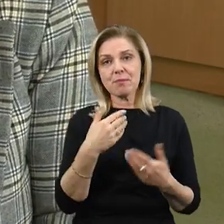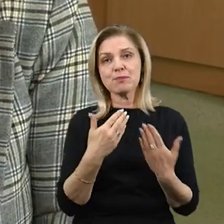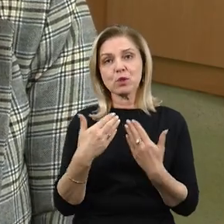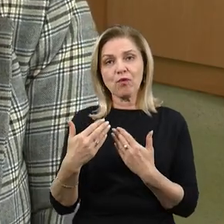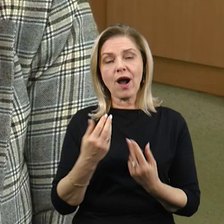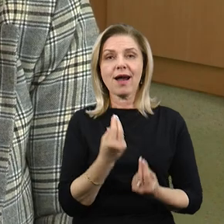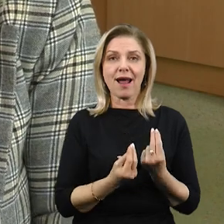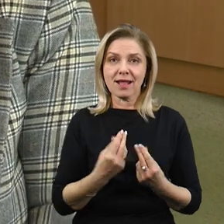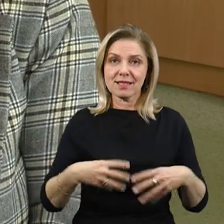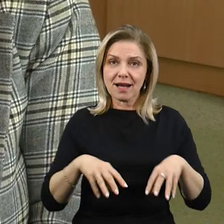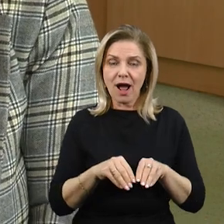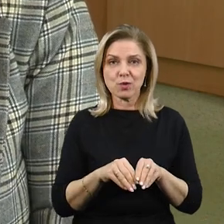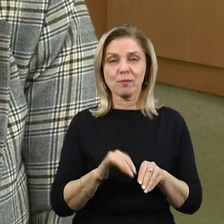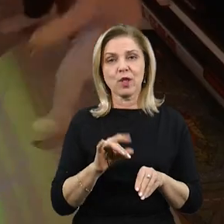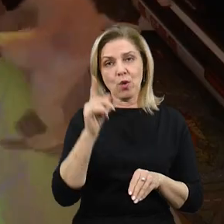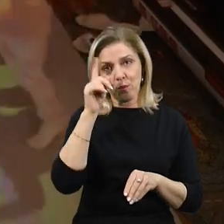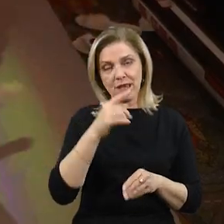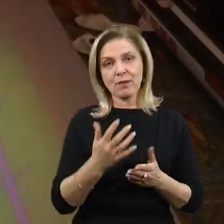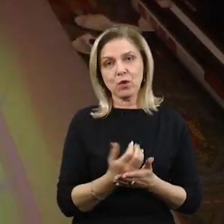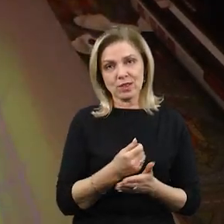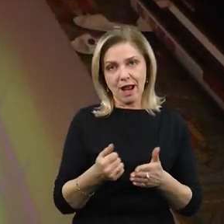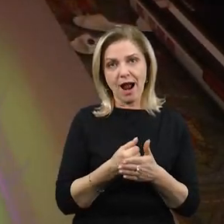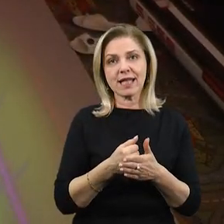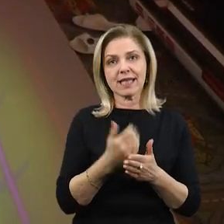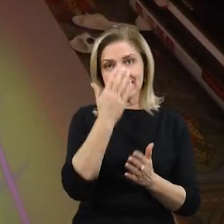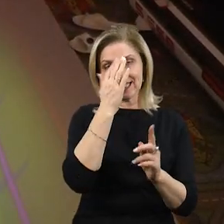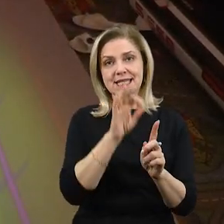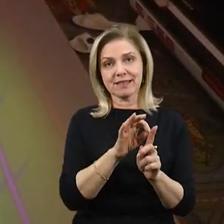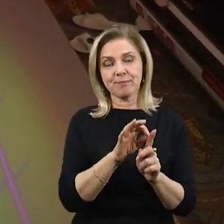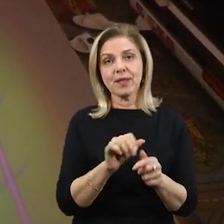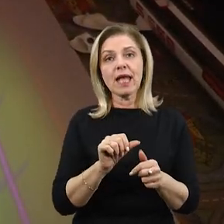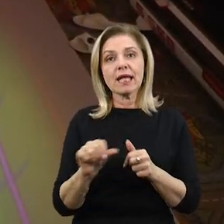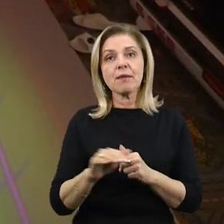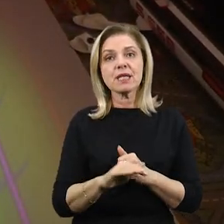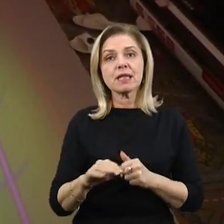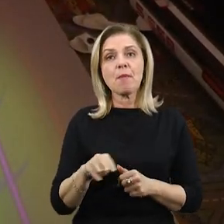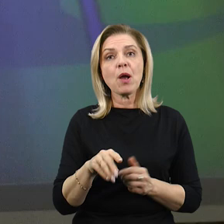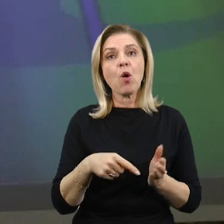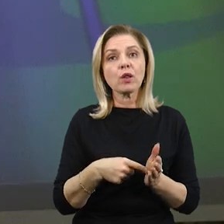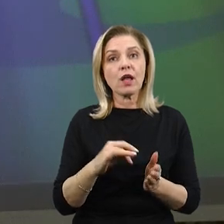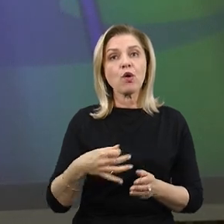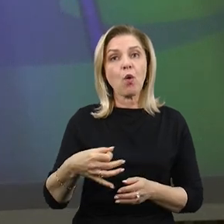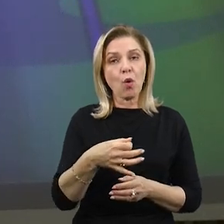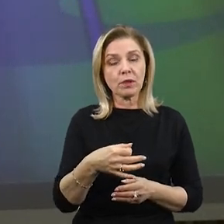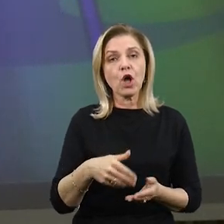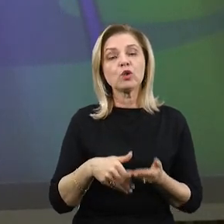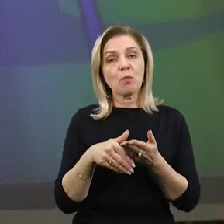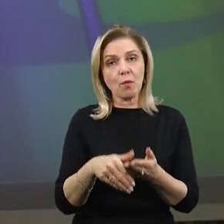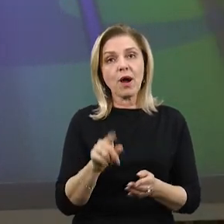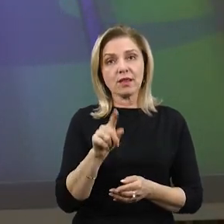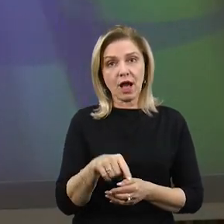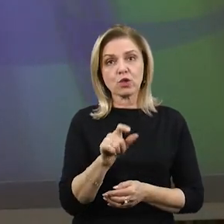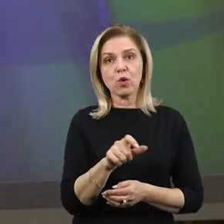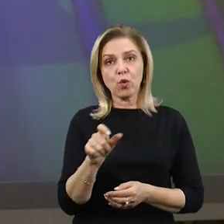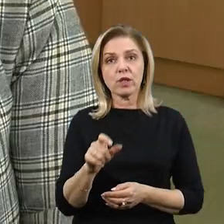вміємо досягати цілий. Крім дітей з Миколаєва та області, допомагають і внутрішньо переміщеним особам з інших